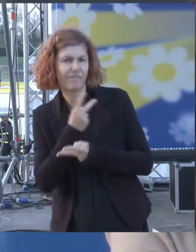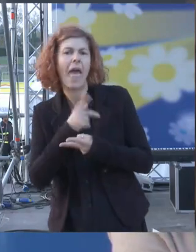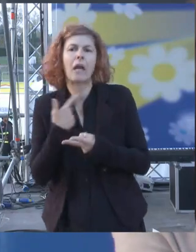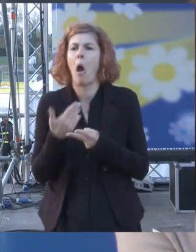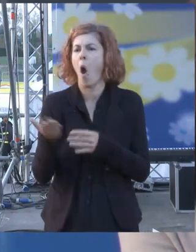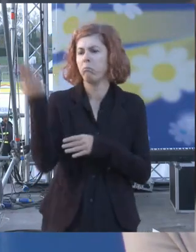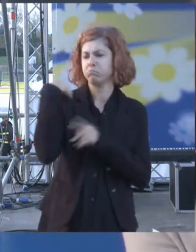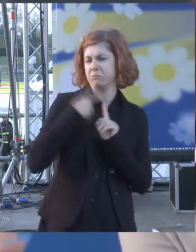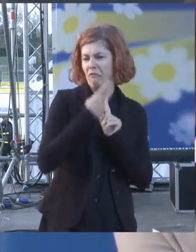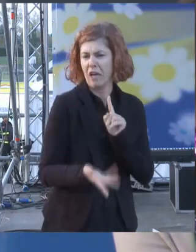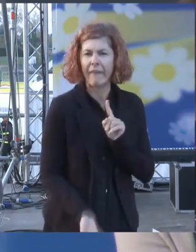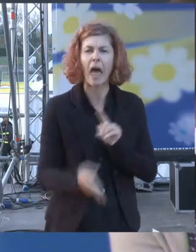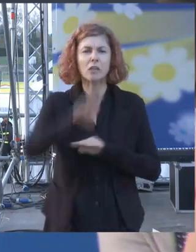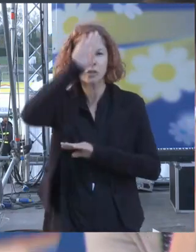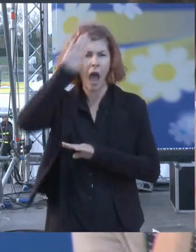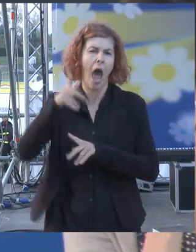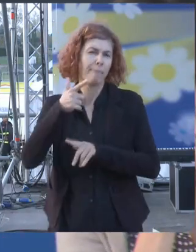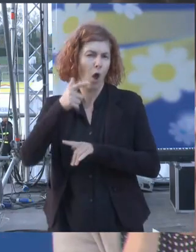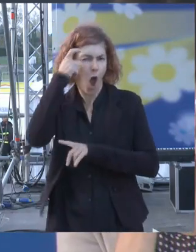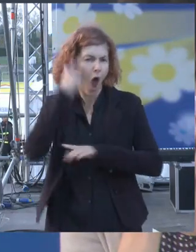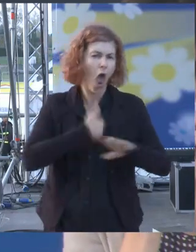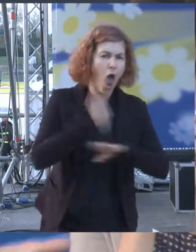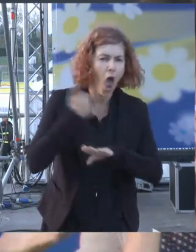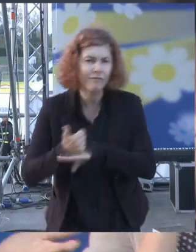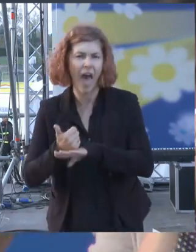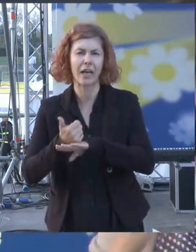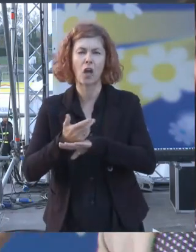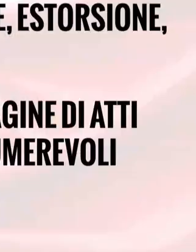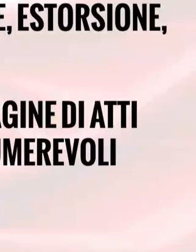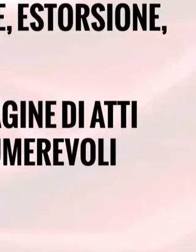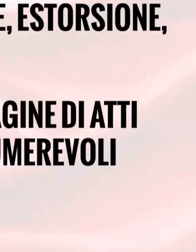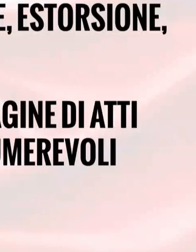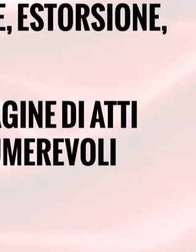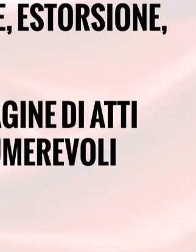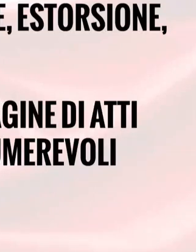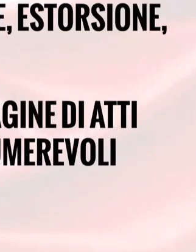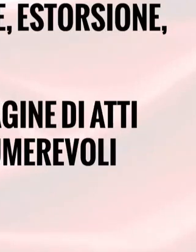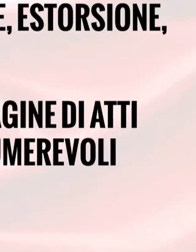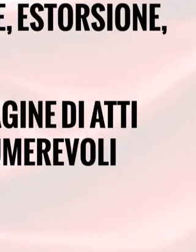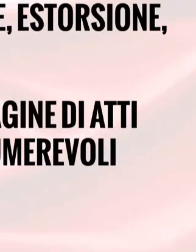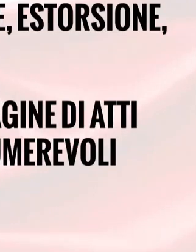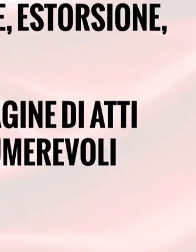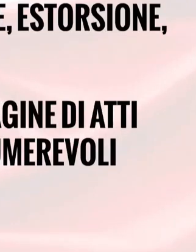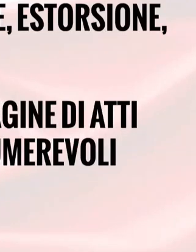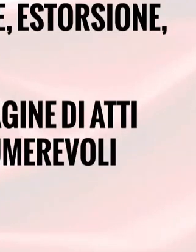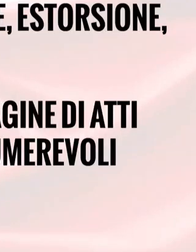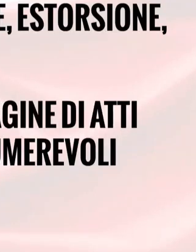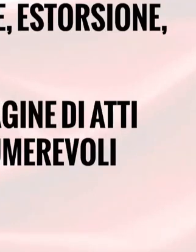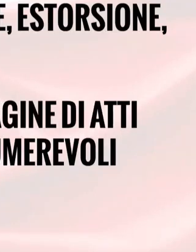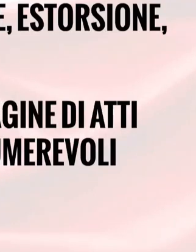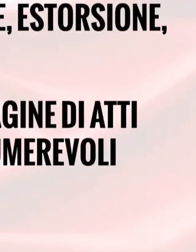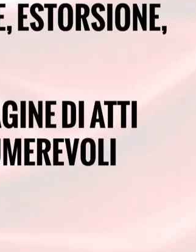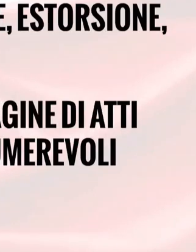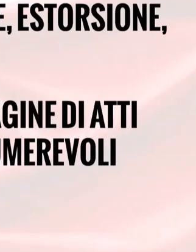portato nel baratro Roma era nel baratro andrebbero a casa perderebbero tutto e allora fa molto più comodo dire